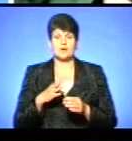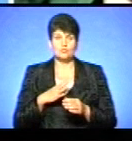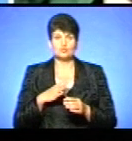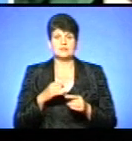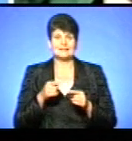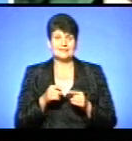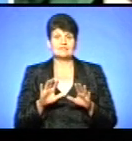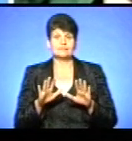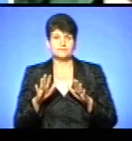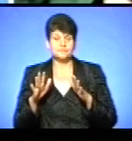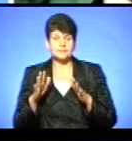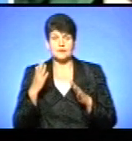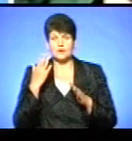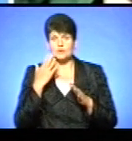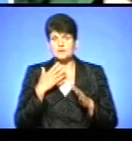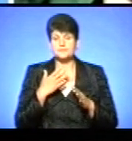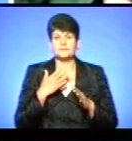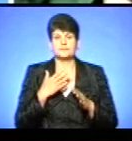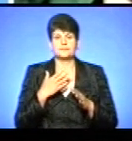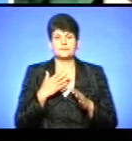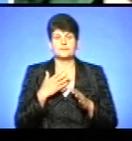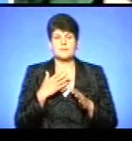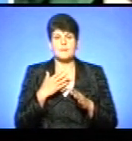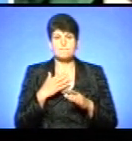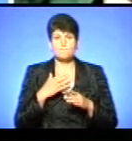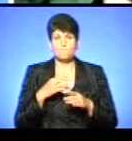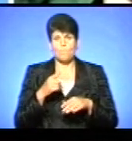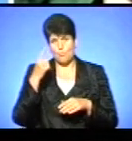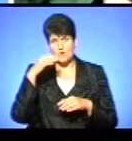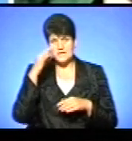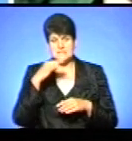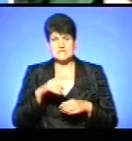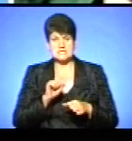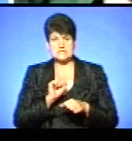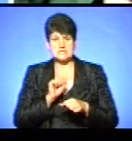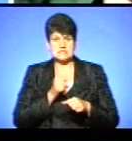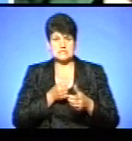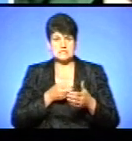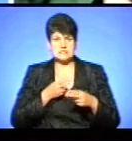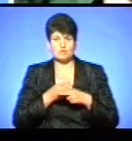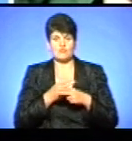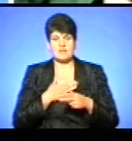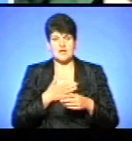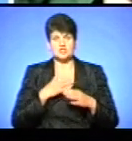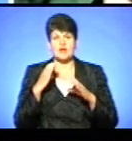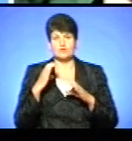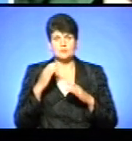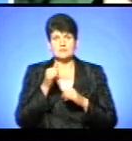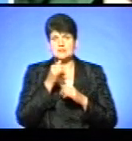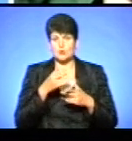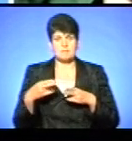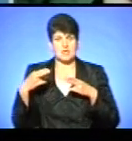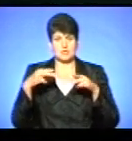прецеденти, що, наприклад, з Одеси поліція заблокувала наші автобуси, вони не змогли приїхати сюди, з Київ.